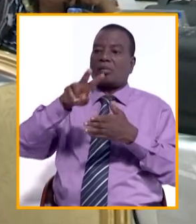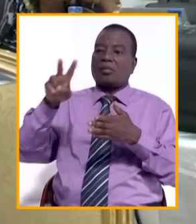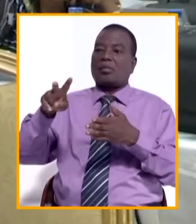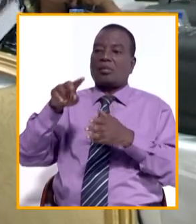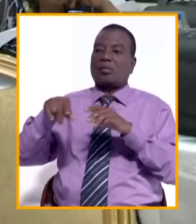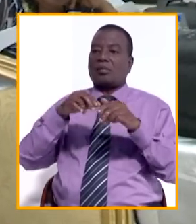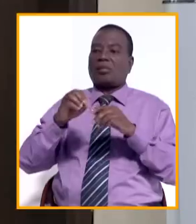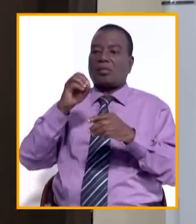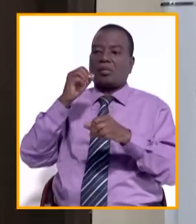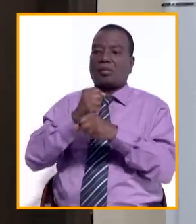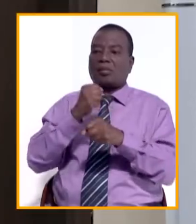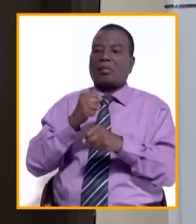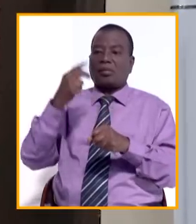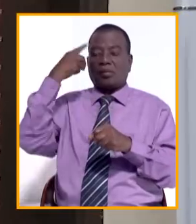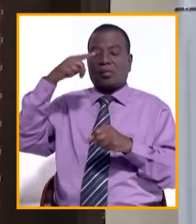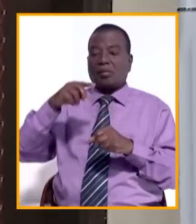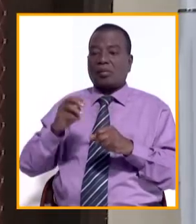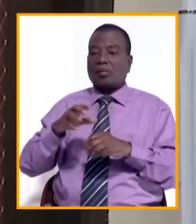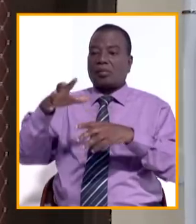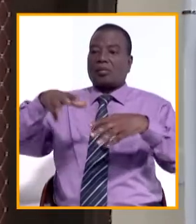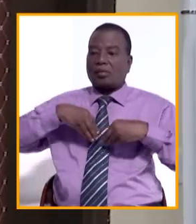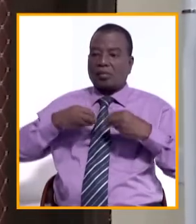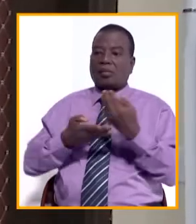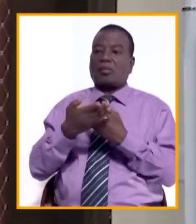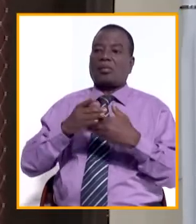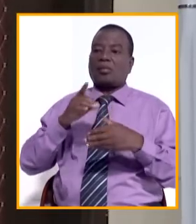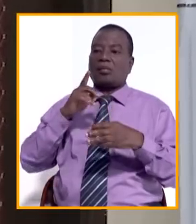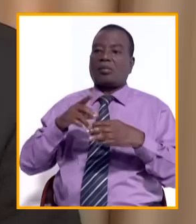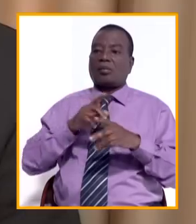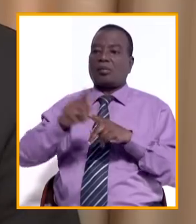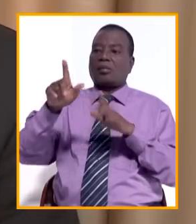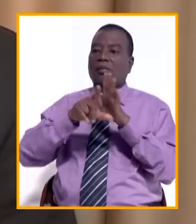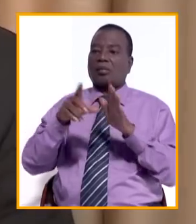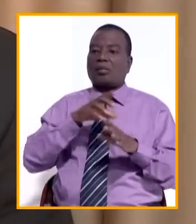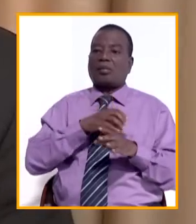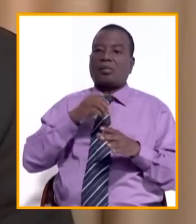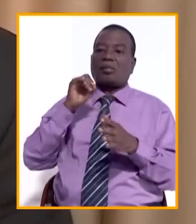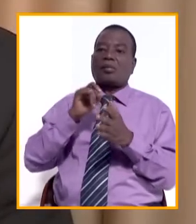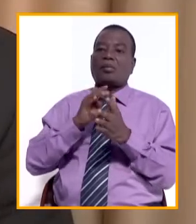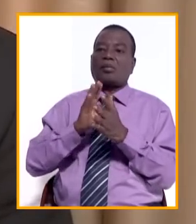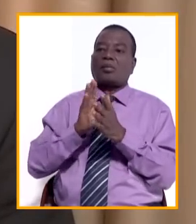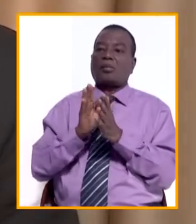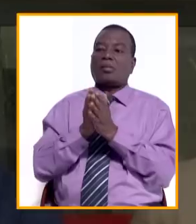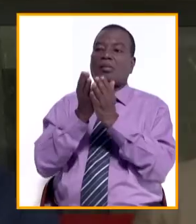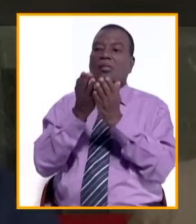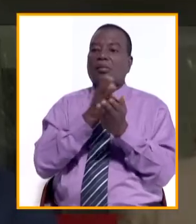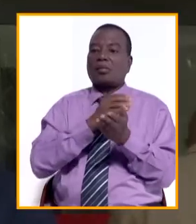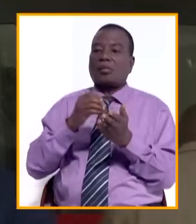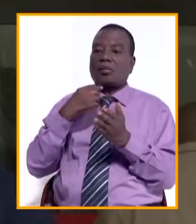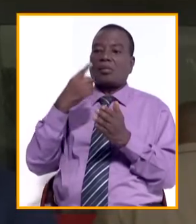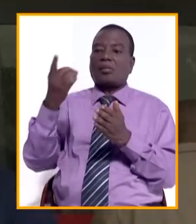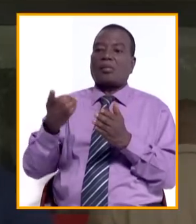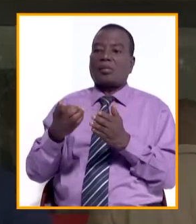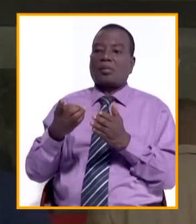'objet de travaux en atelier en vue de son adoption par les professionnels de la santé. Ce document va refléter exactement